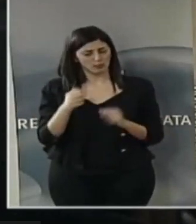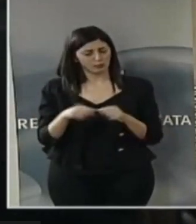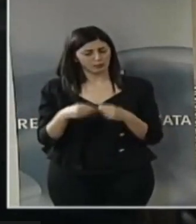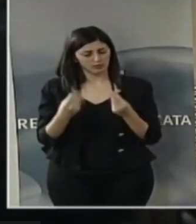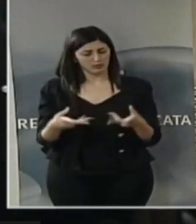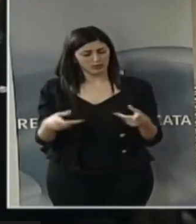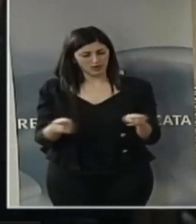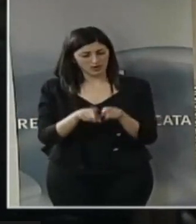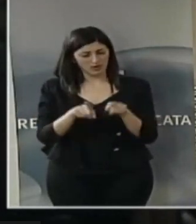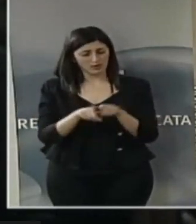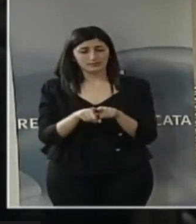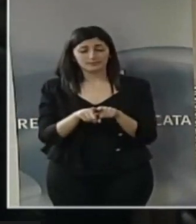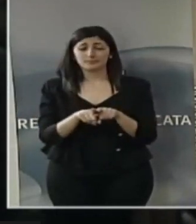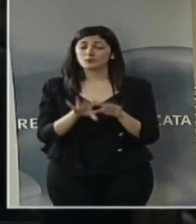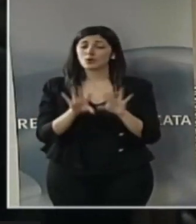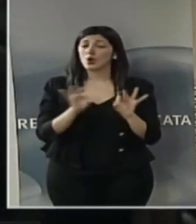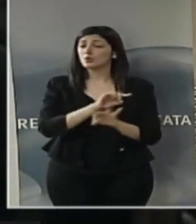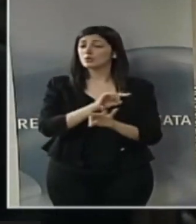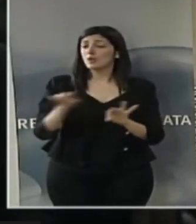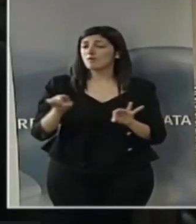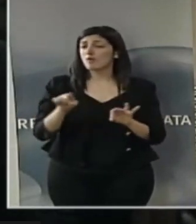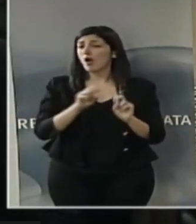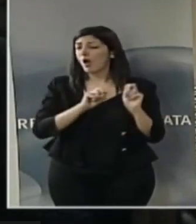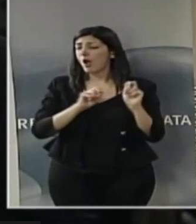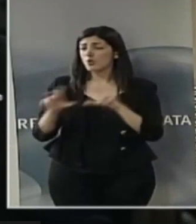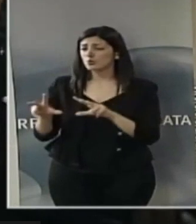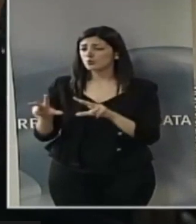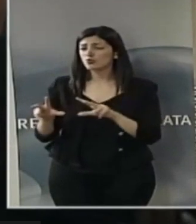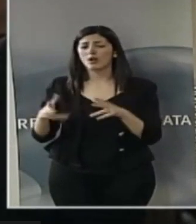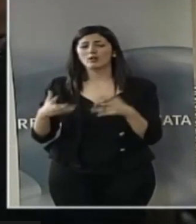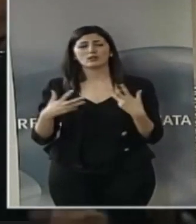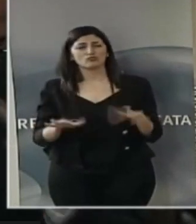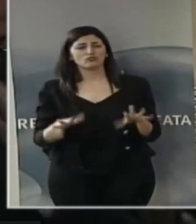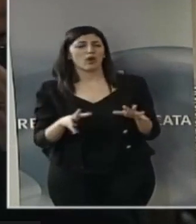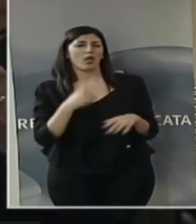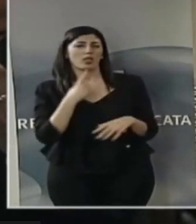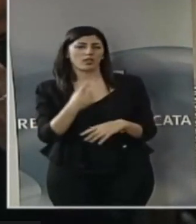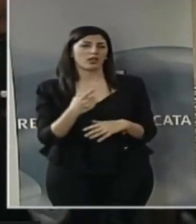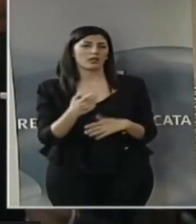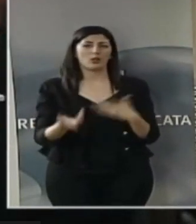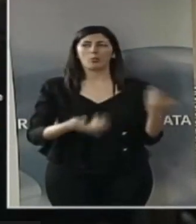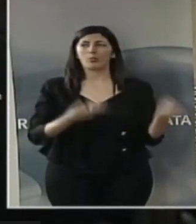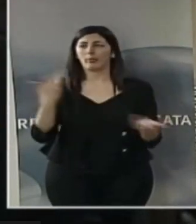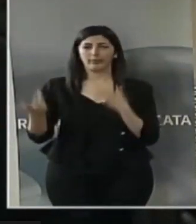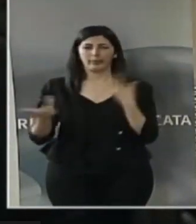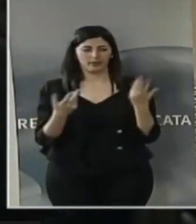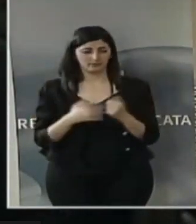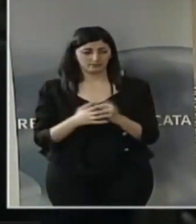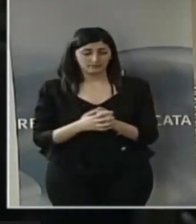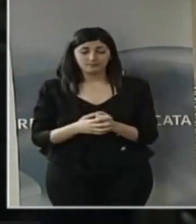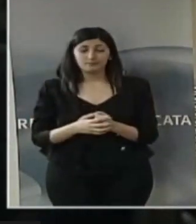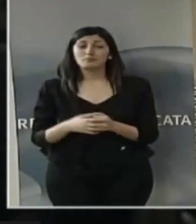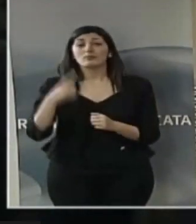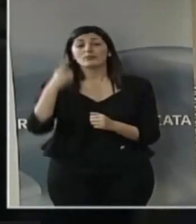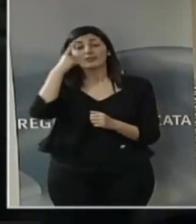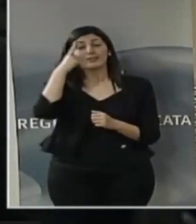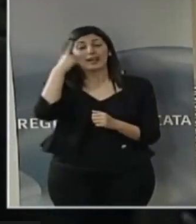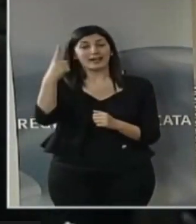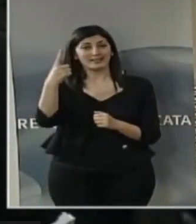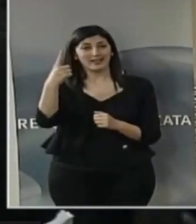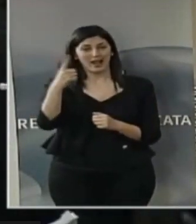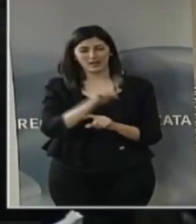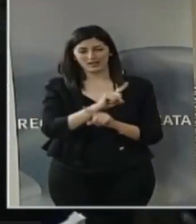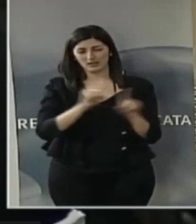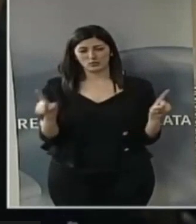dicendo e state annunciando a pie pari. Non c'è nessuna idea e